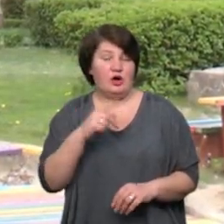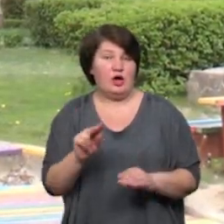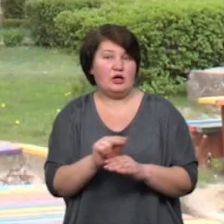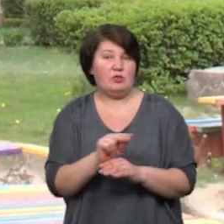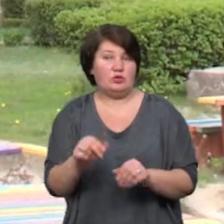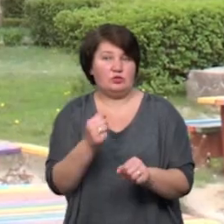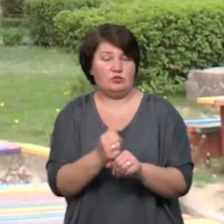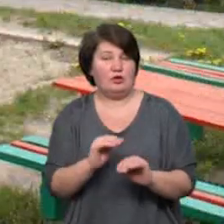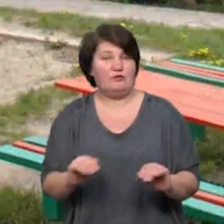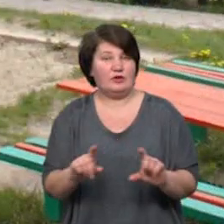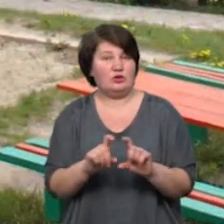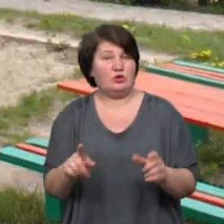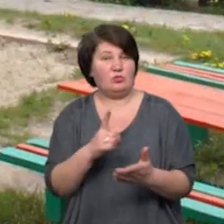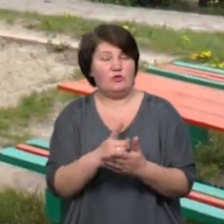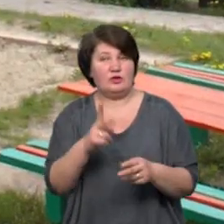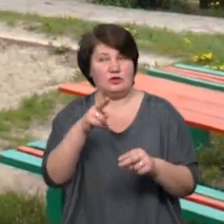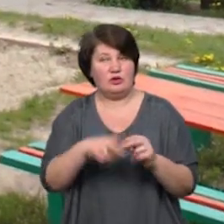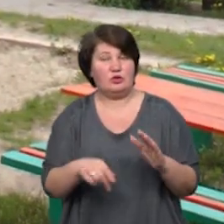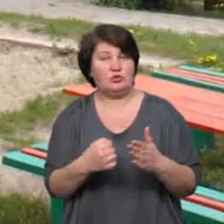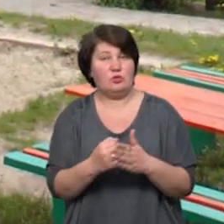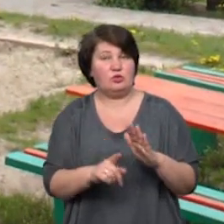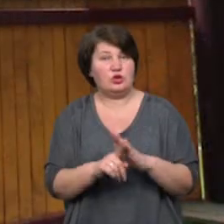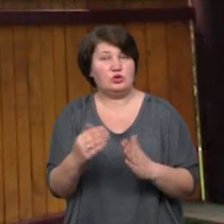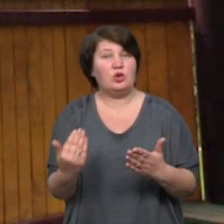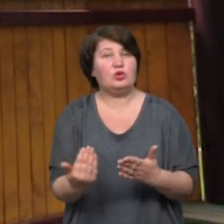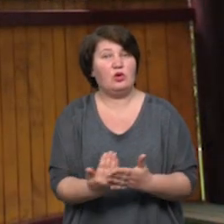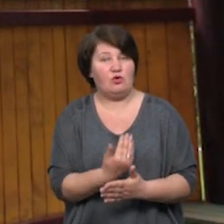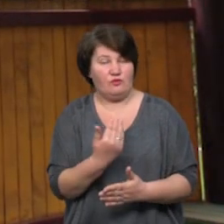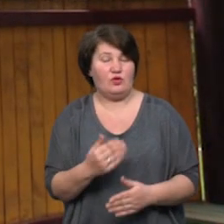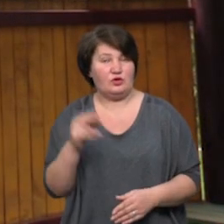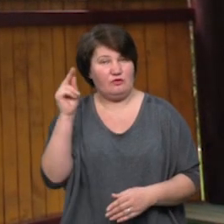дошкільних закладах повинні завершити до початку нового навчального року.